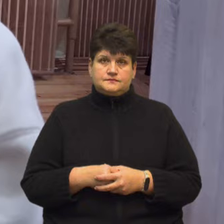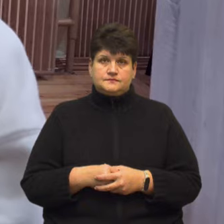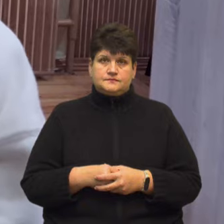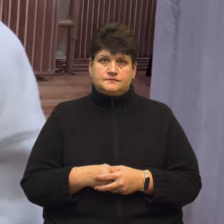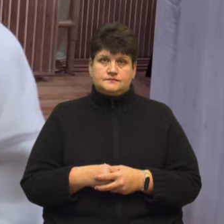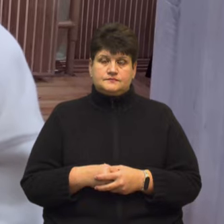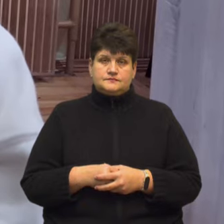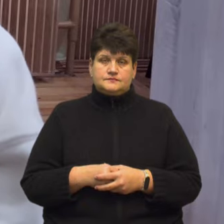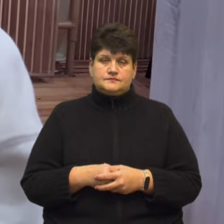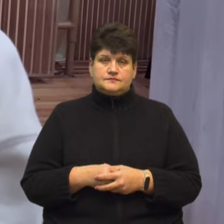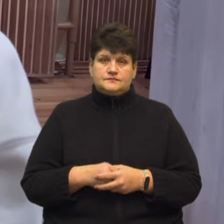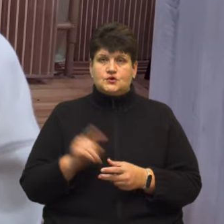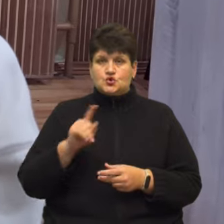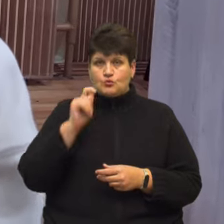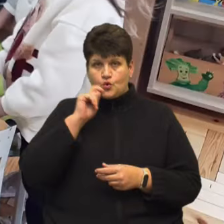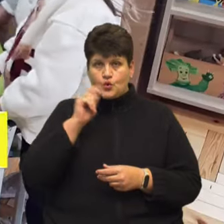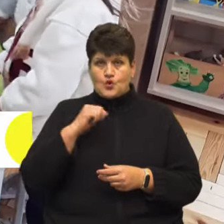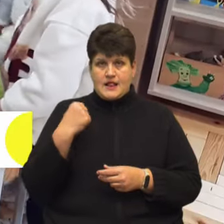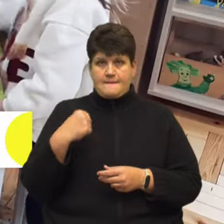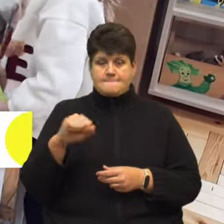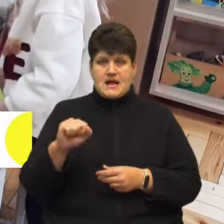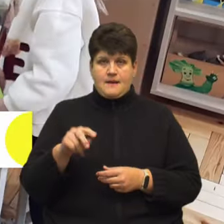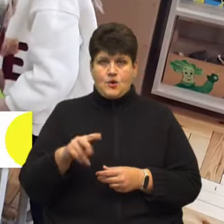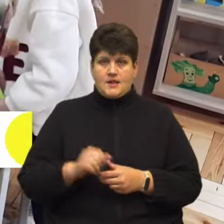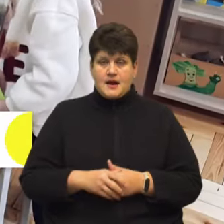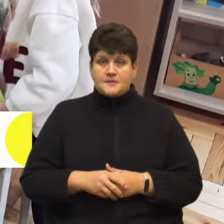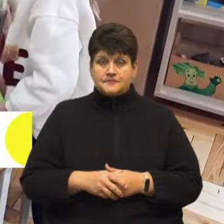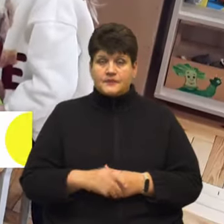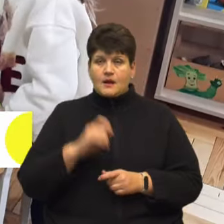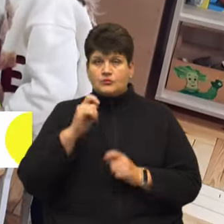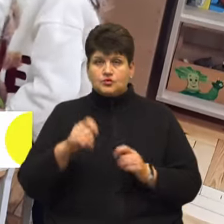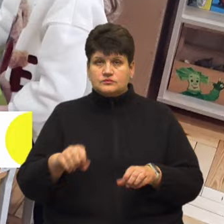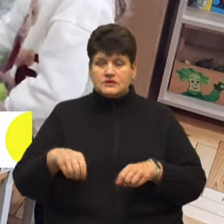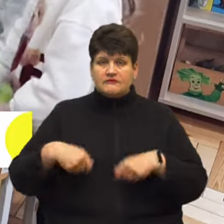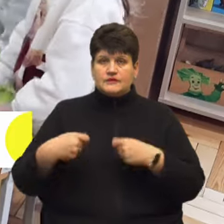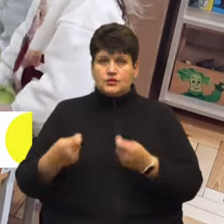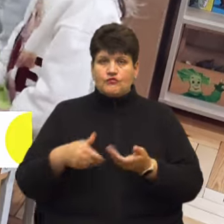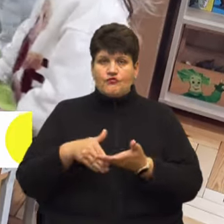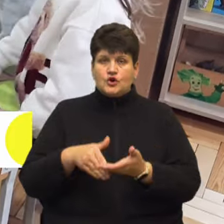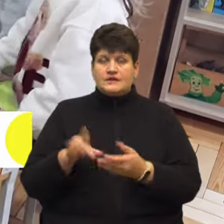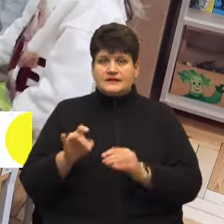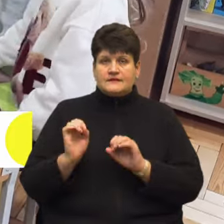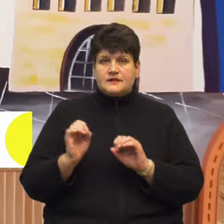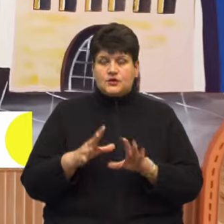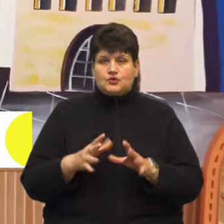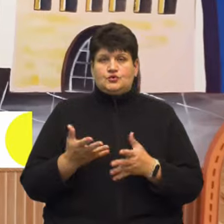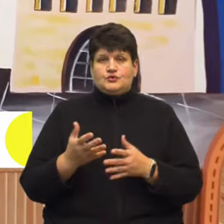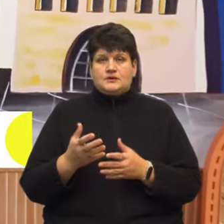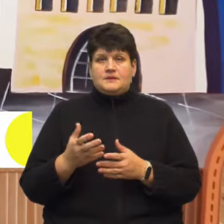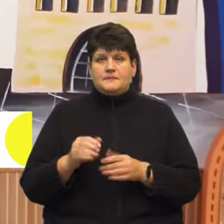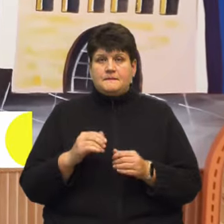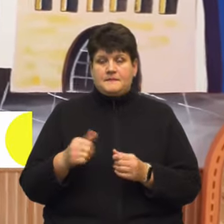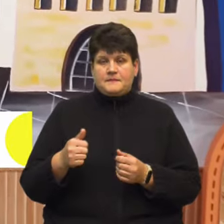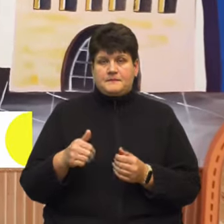Щоб Україна перемогла. Подарунки передадуть волонтерам, які завезуть їх для бійців Стелевої сотні, розповіла